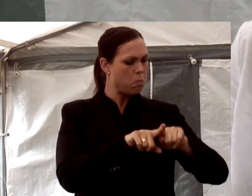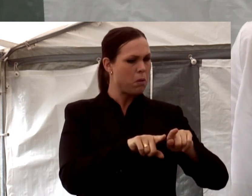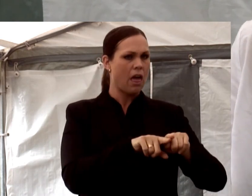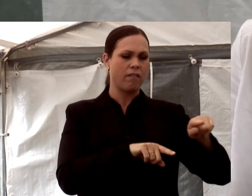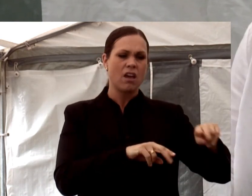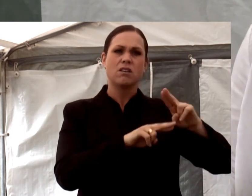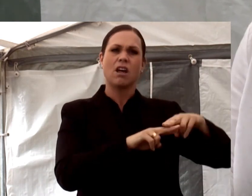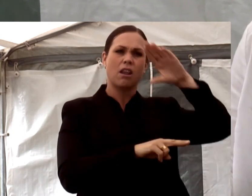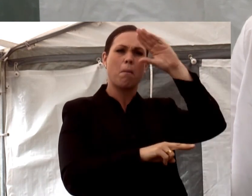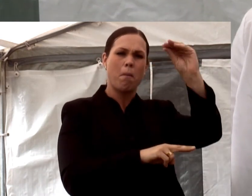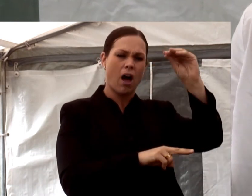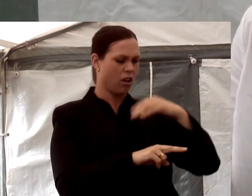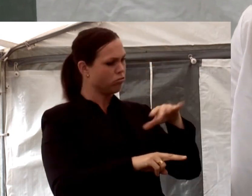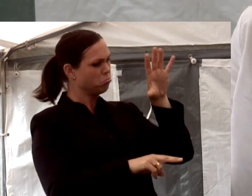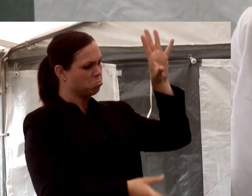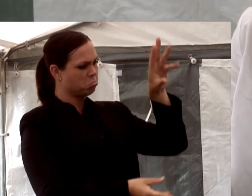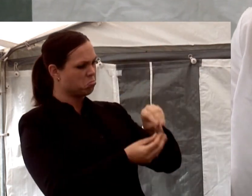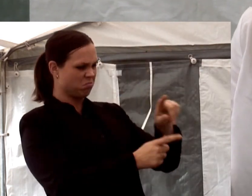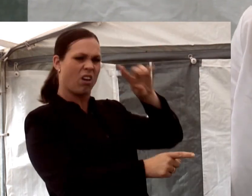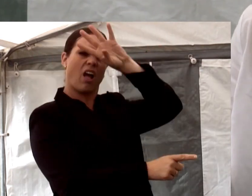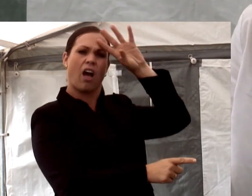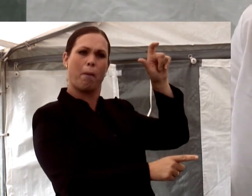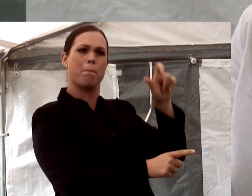man som han betecknade som gammal. Gammal.